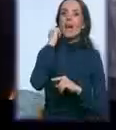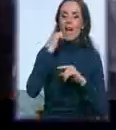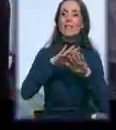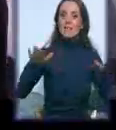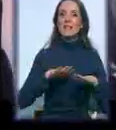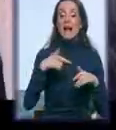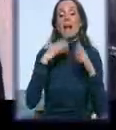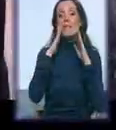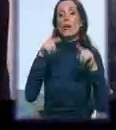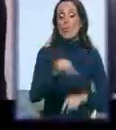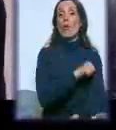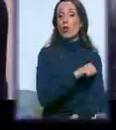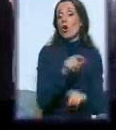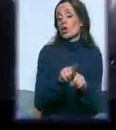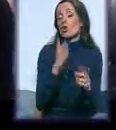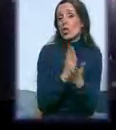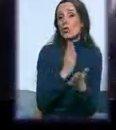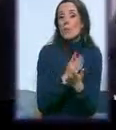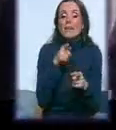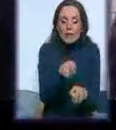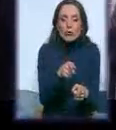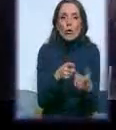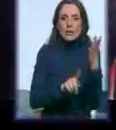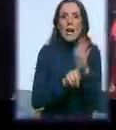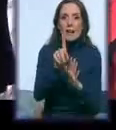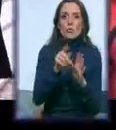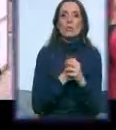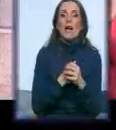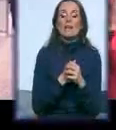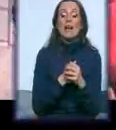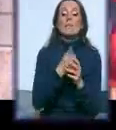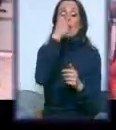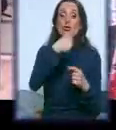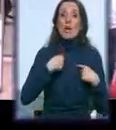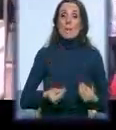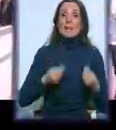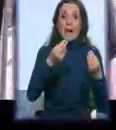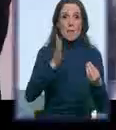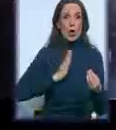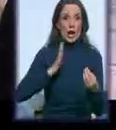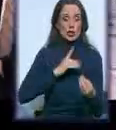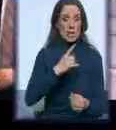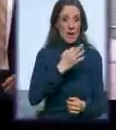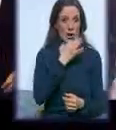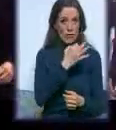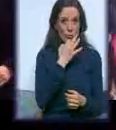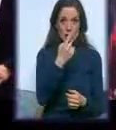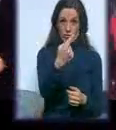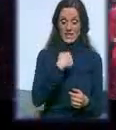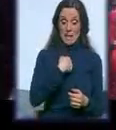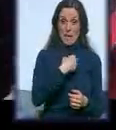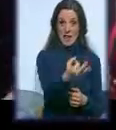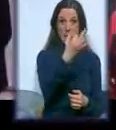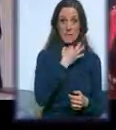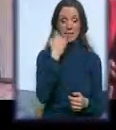da će i ove godine tako, to je ta rezultanta. Ono što dajemo građanima, kao informaciju, pitali ste mene, lično